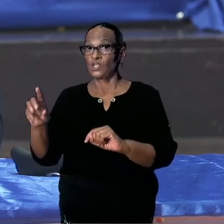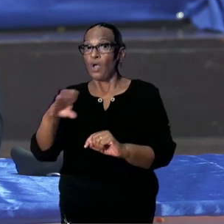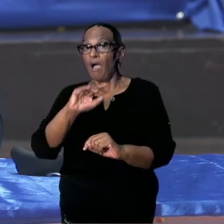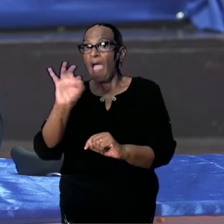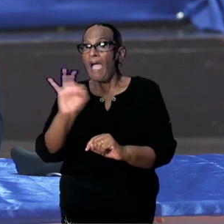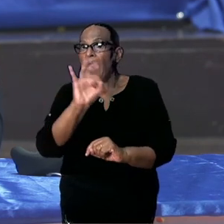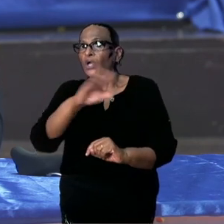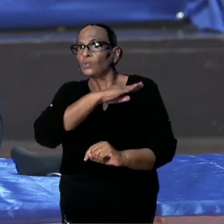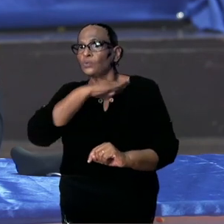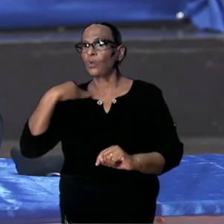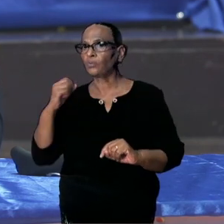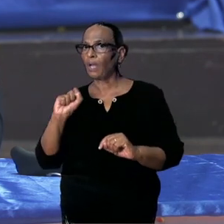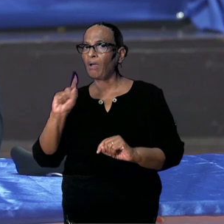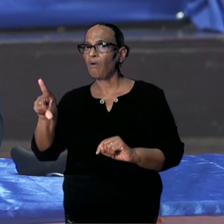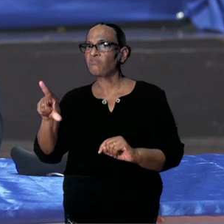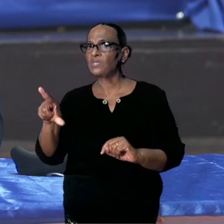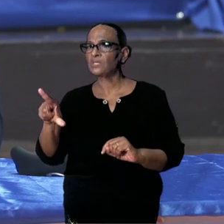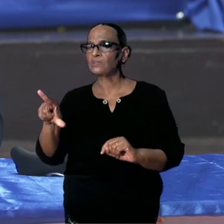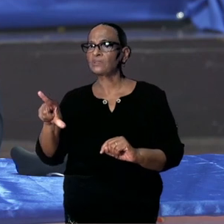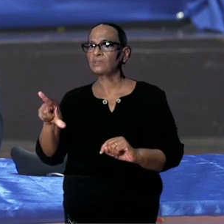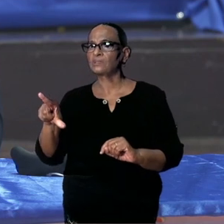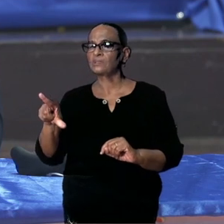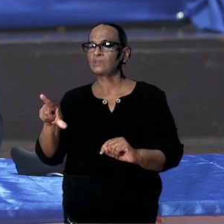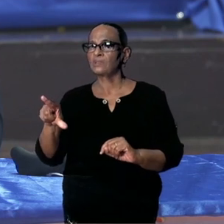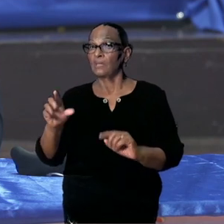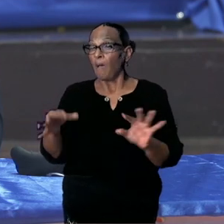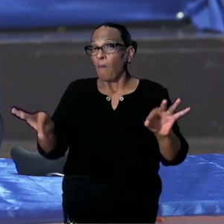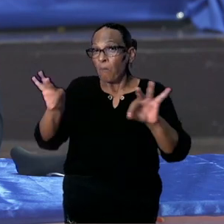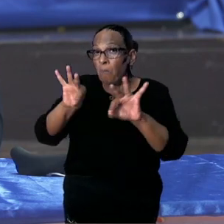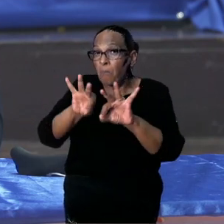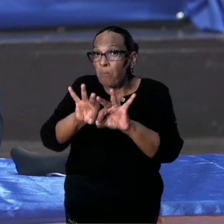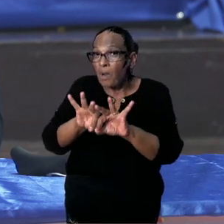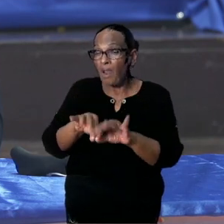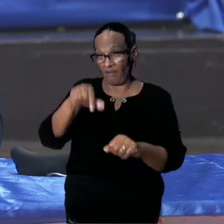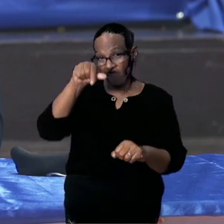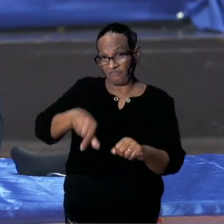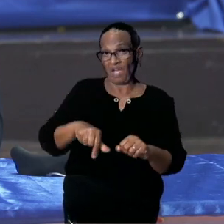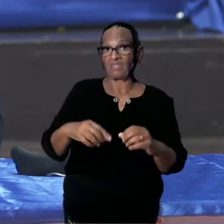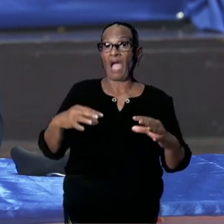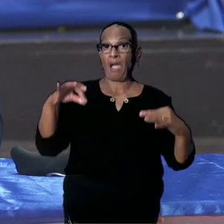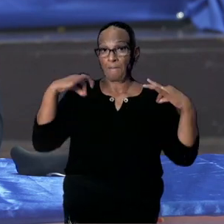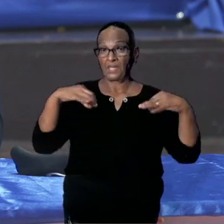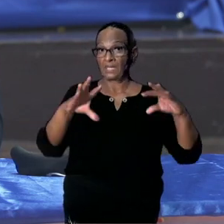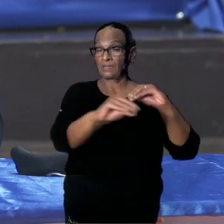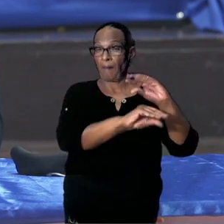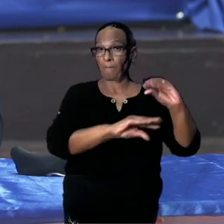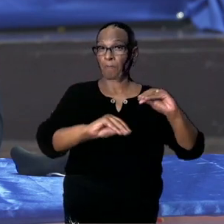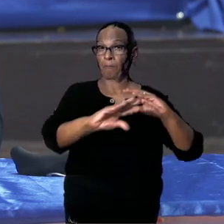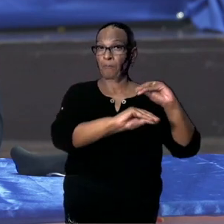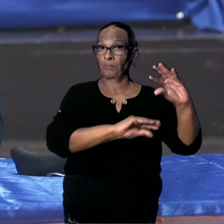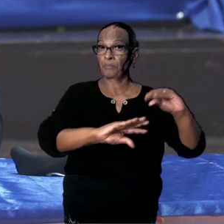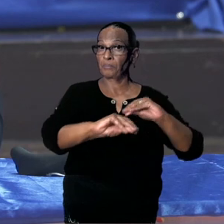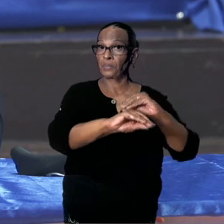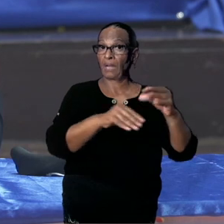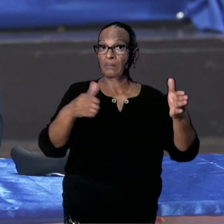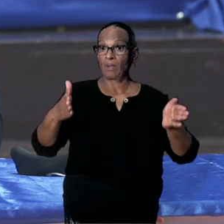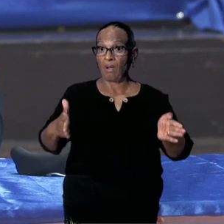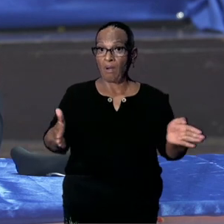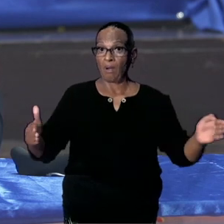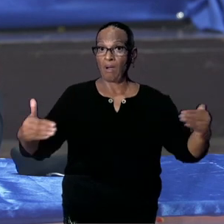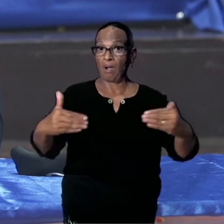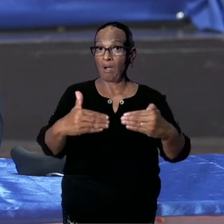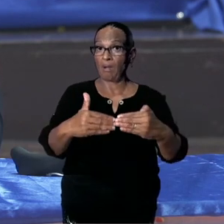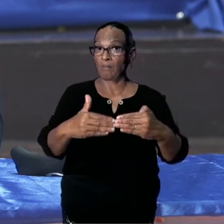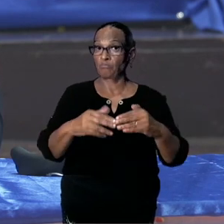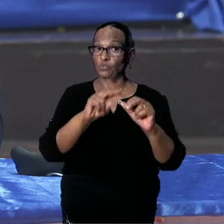variant. En het is heel belangrijk. En we hebben vandaag ook weer de R.V.M. benadrukt. Dat wij onze grenzen. Met name